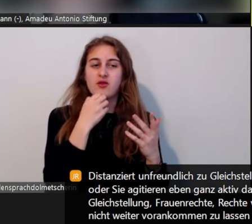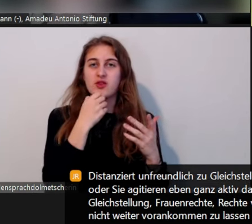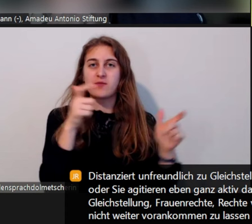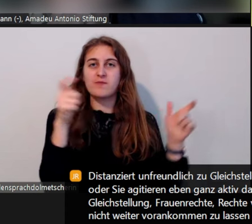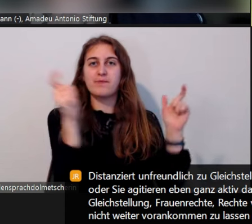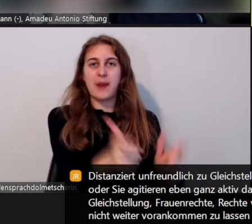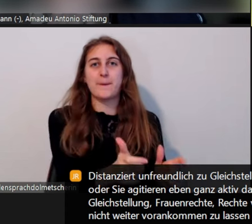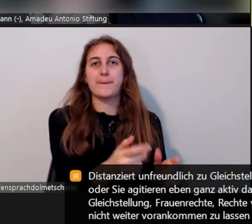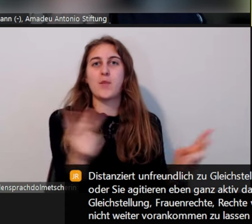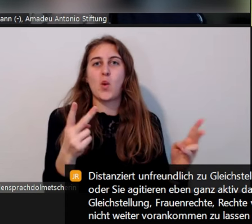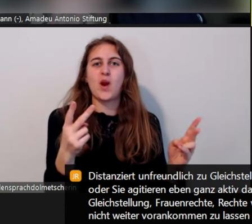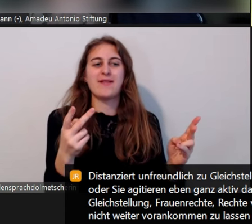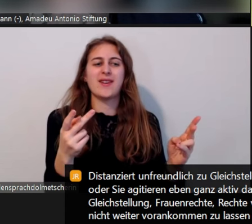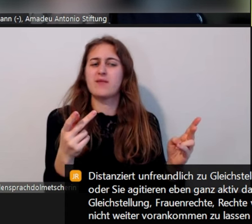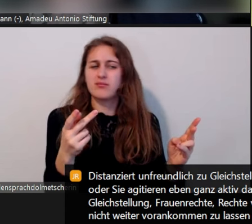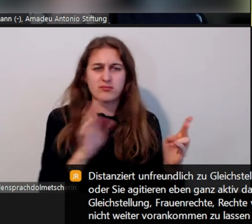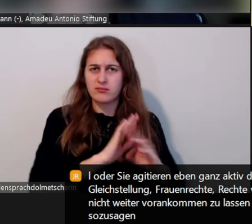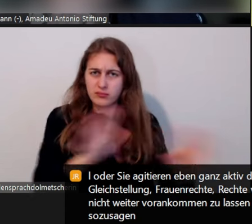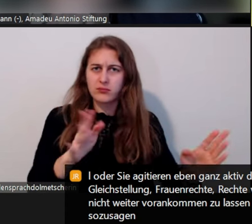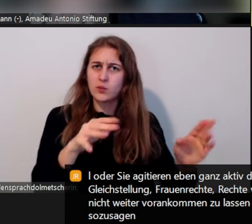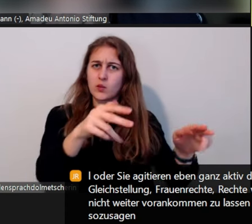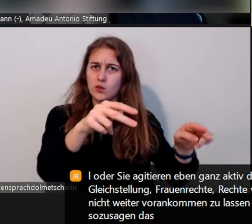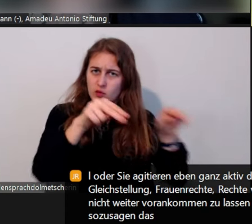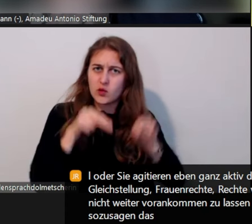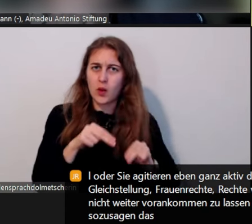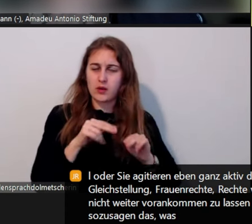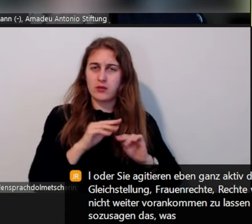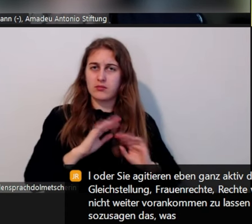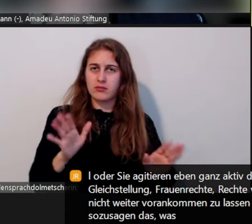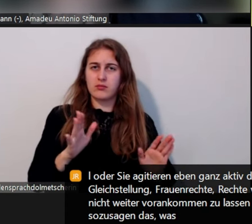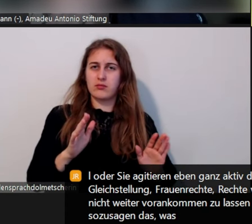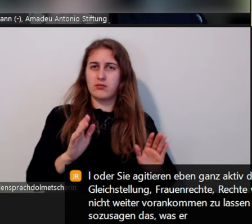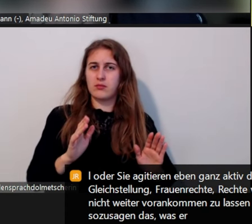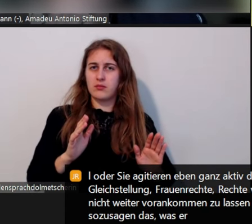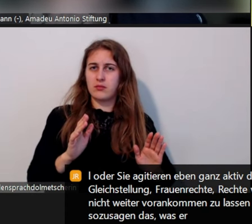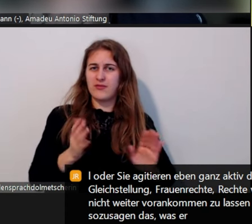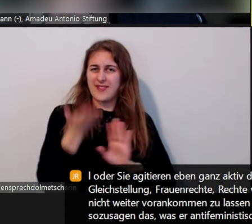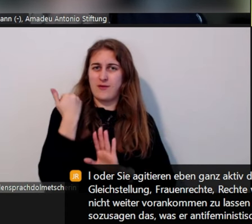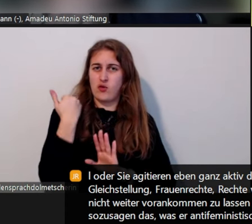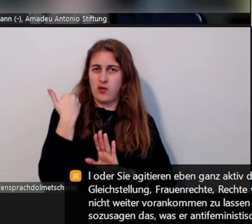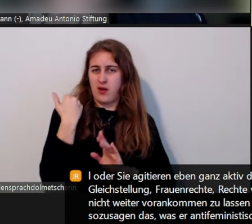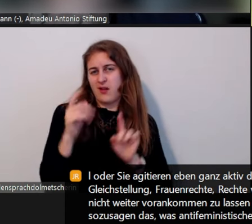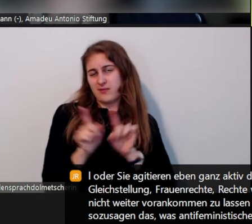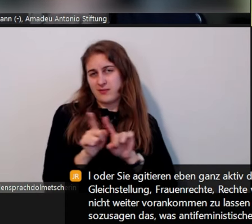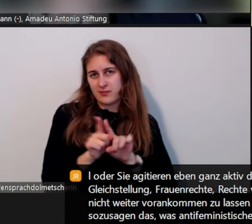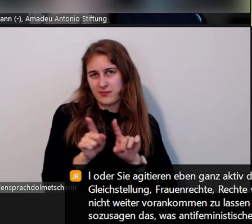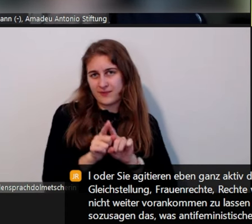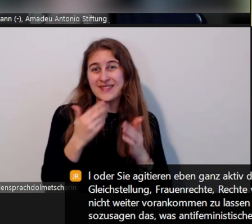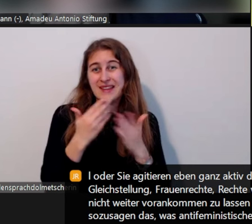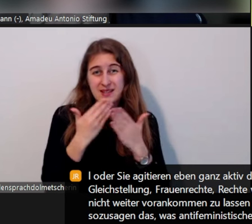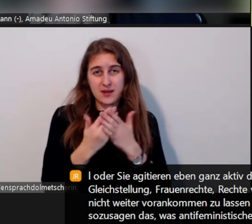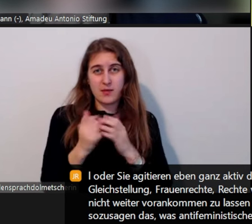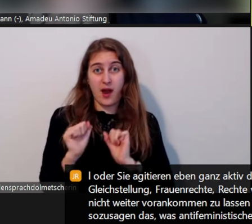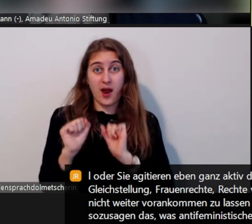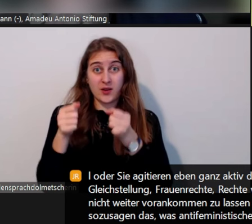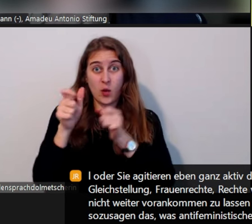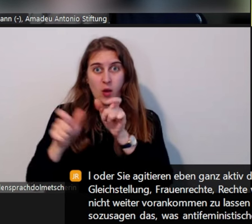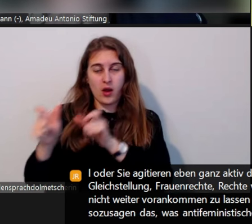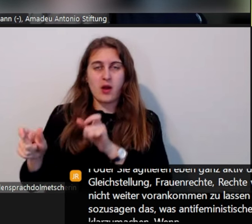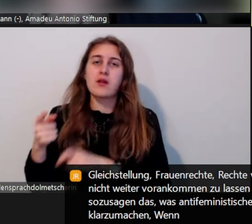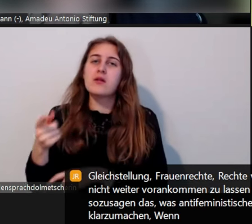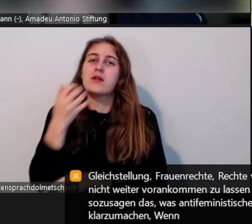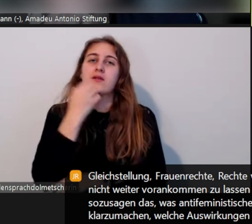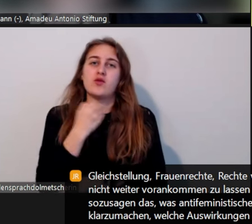zurückzubauen. Das ist sozusagen das, was ja antifeministische Akteure auch wollen. Und das klarzumachen, welche